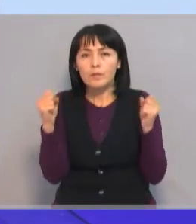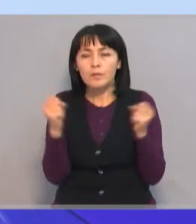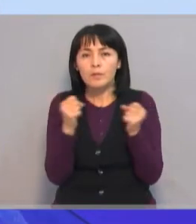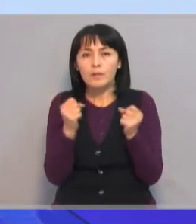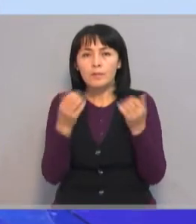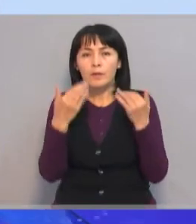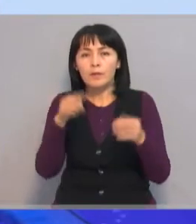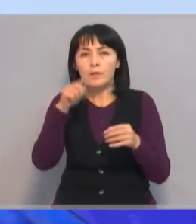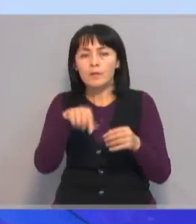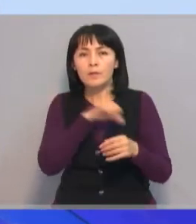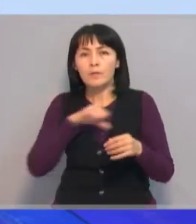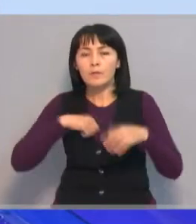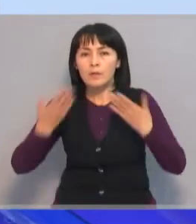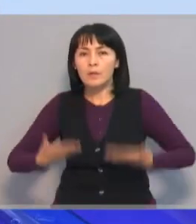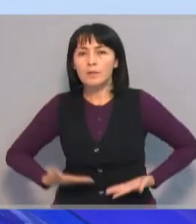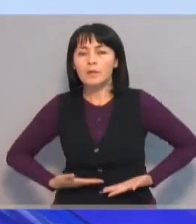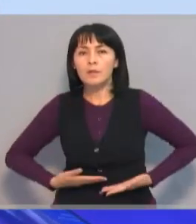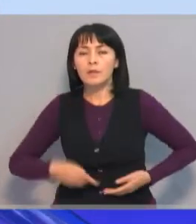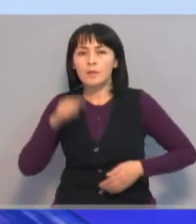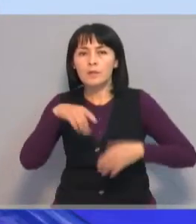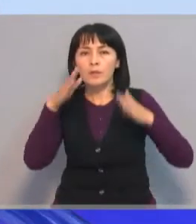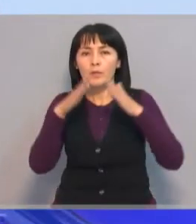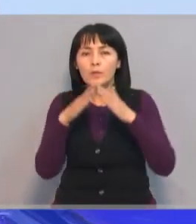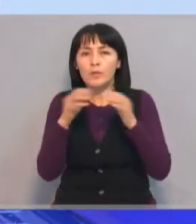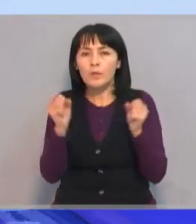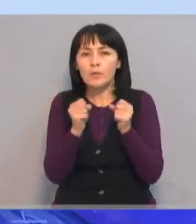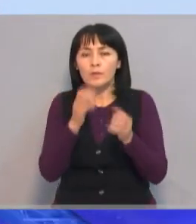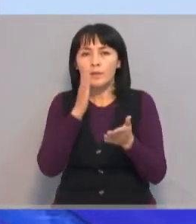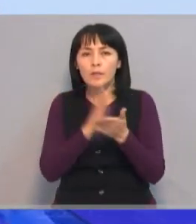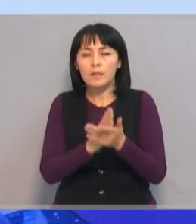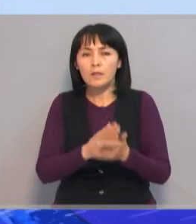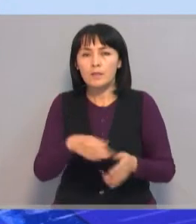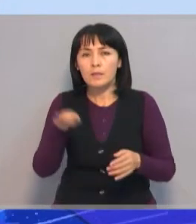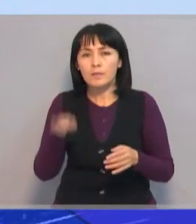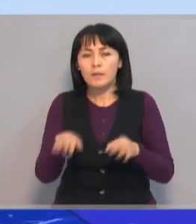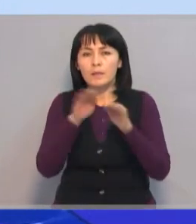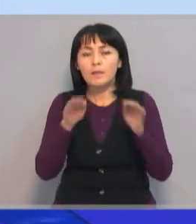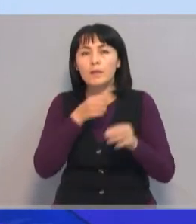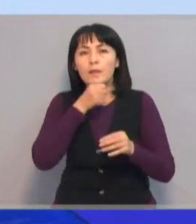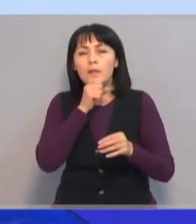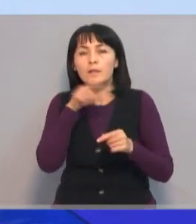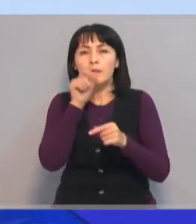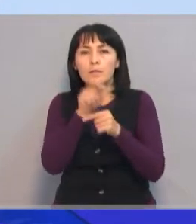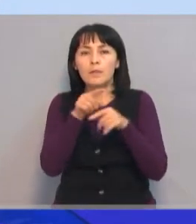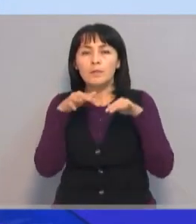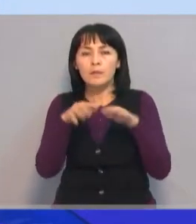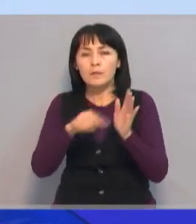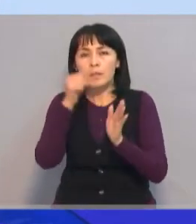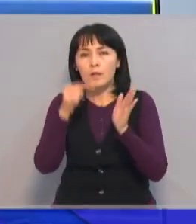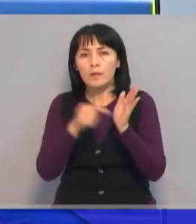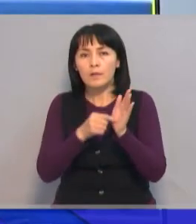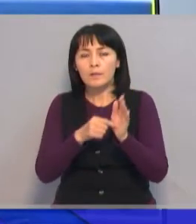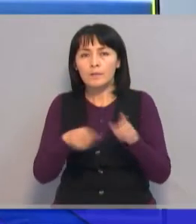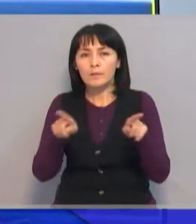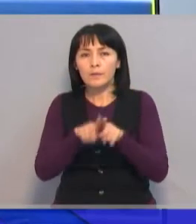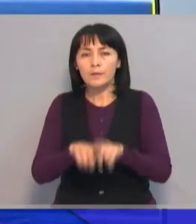носу. По поводу сами прожить сутки в квартире без тепла. Ведь есть маленькие дети, старики. Поручаю решить вопрос оперативно.